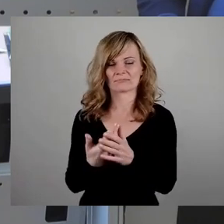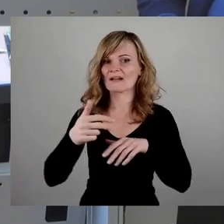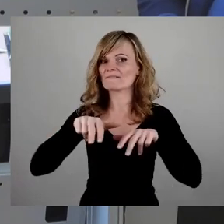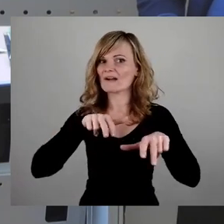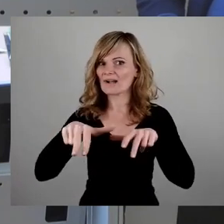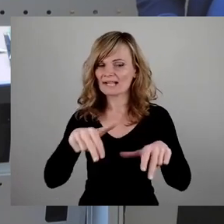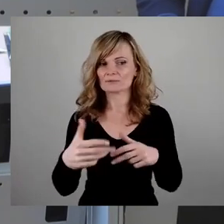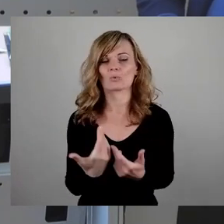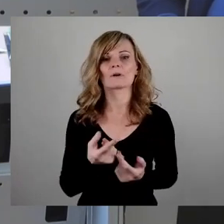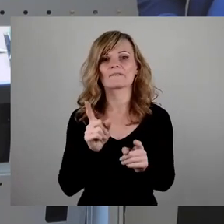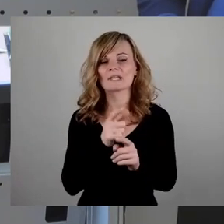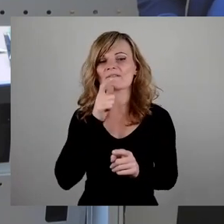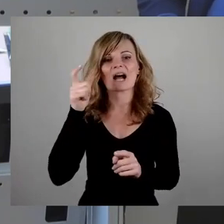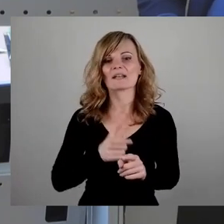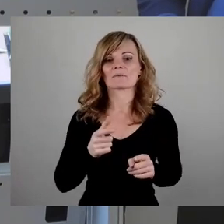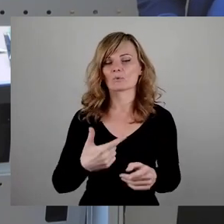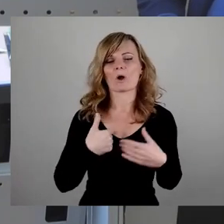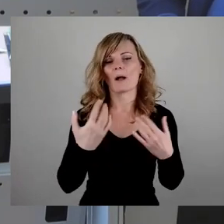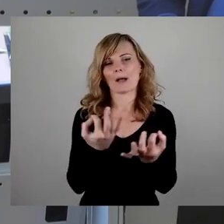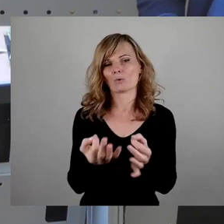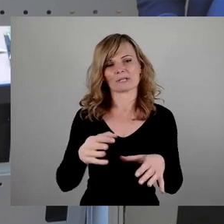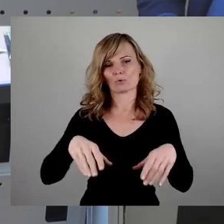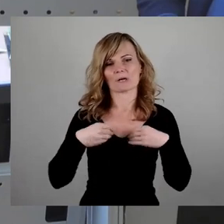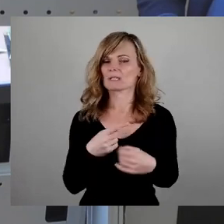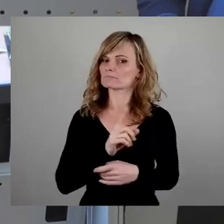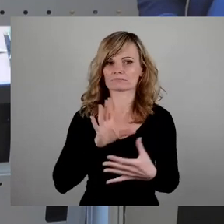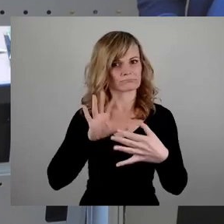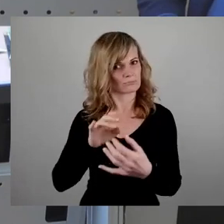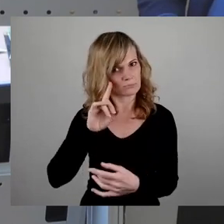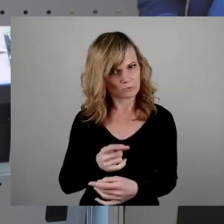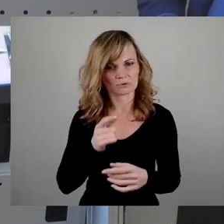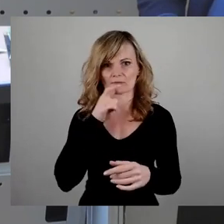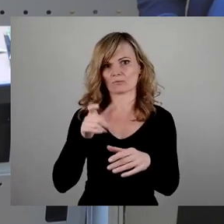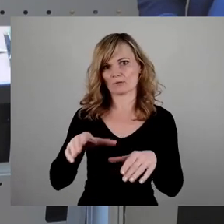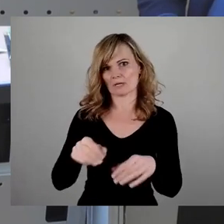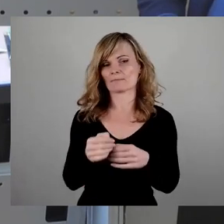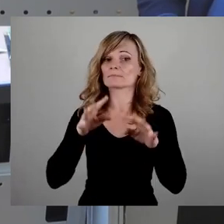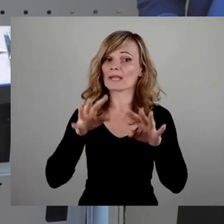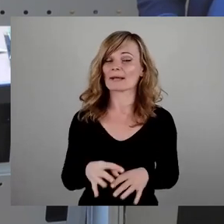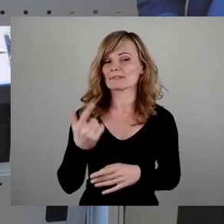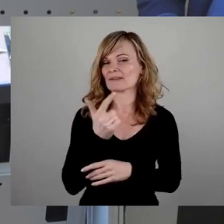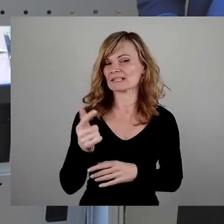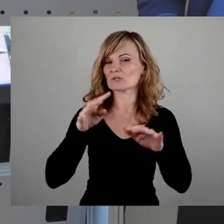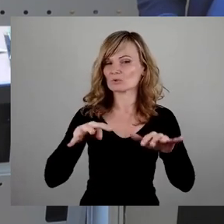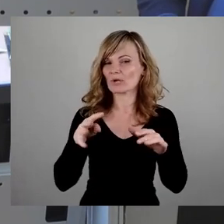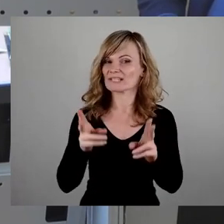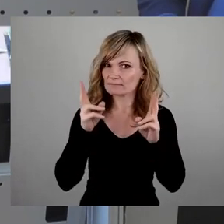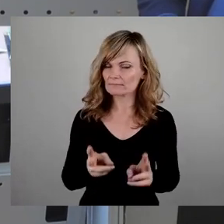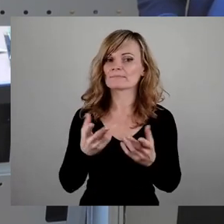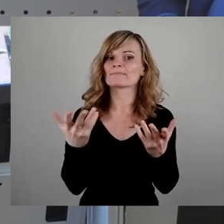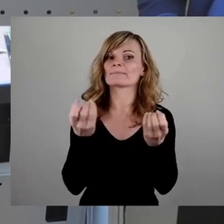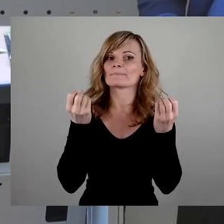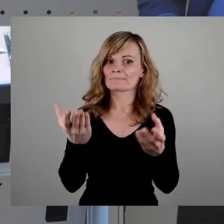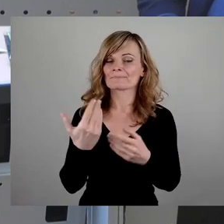Verantwortung entlassen könnte. Tatsächlich gab es im Herbst 2019 hektische Aktivitäten, ausgehend vom OB